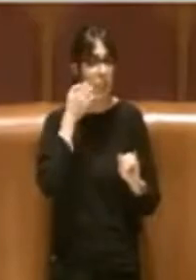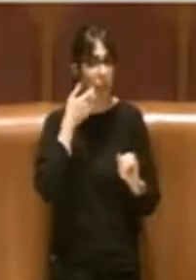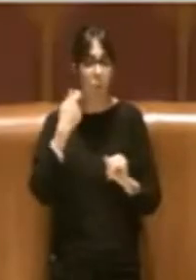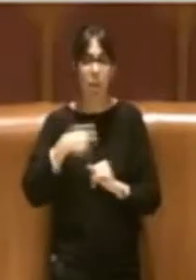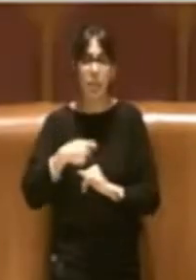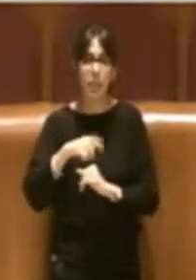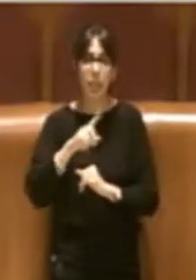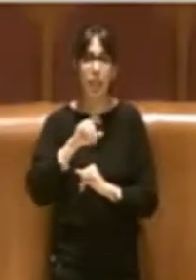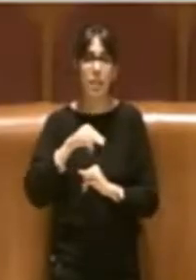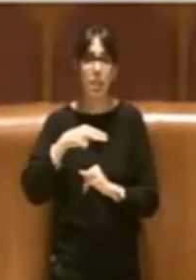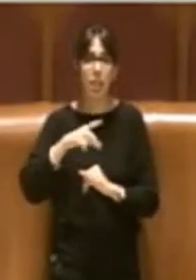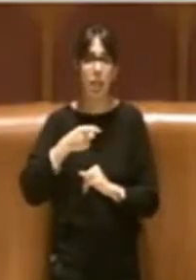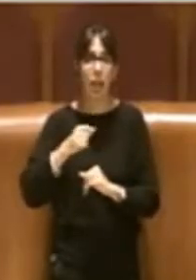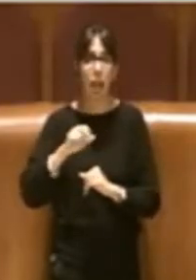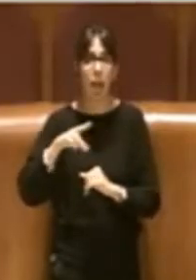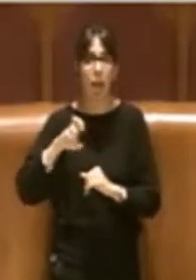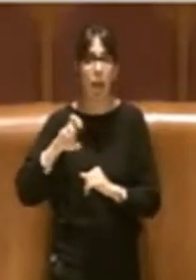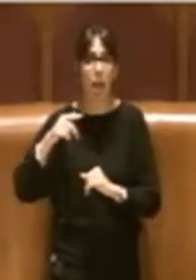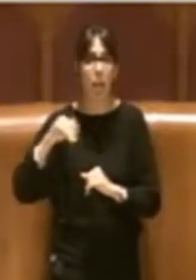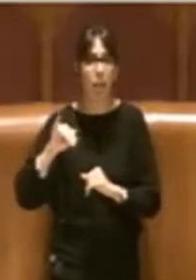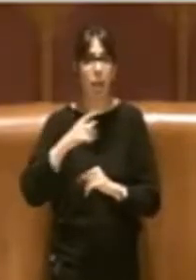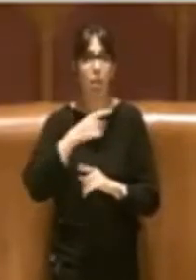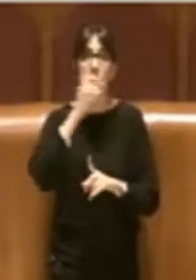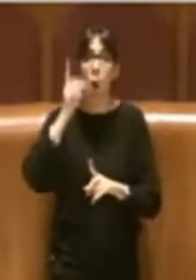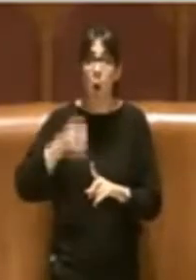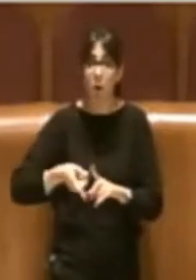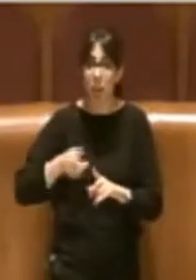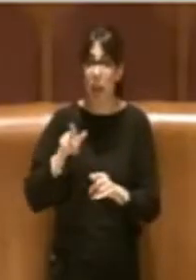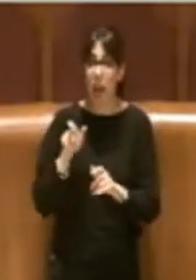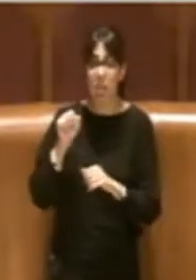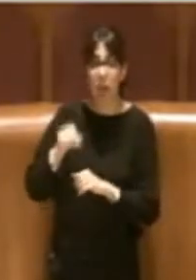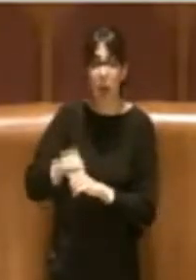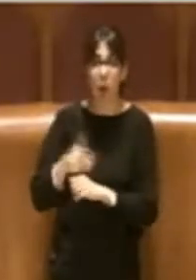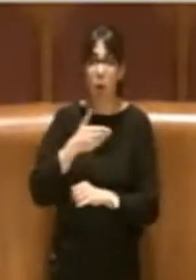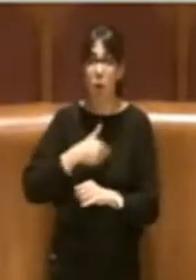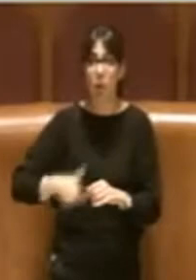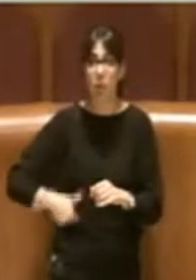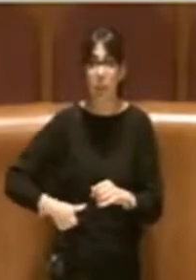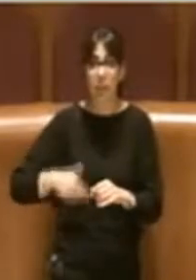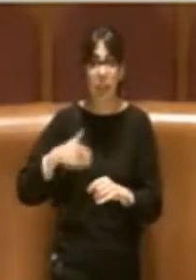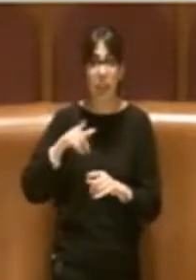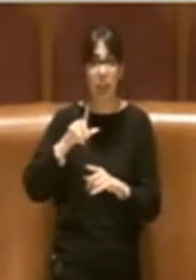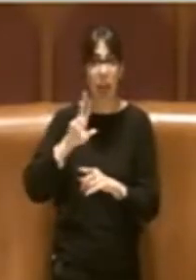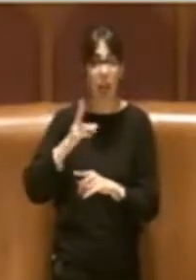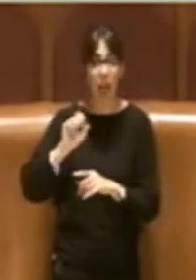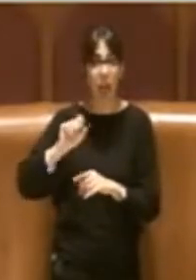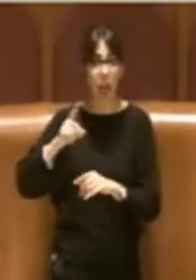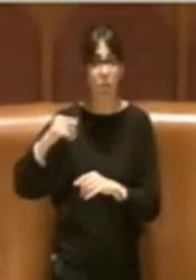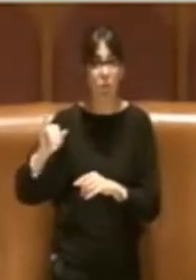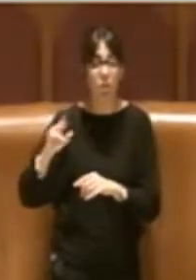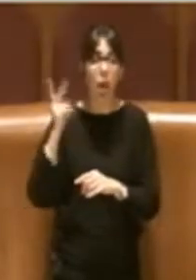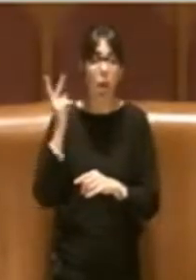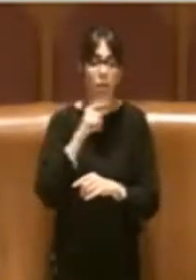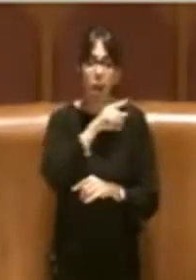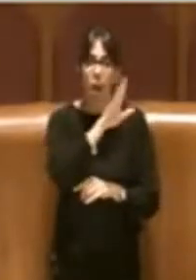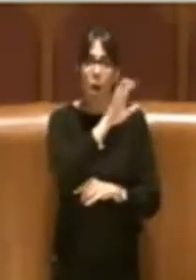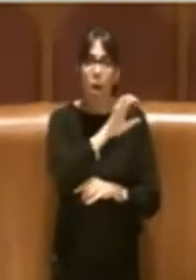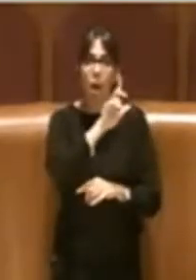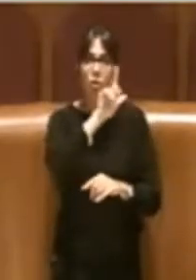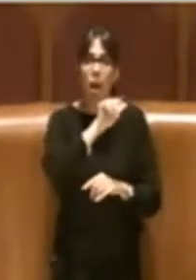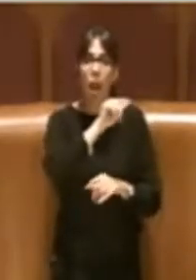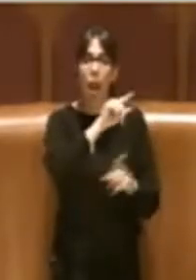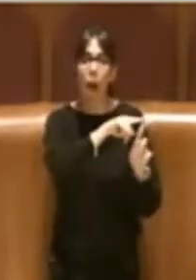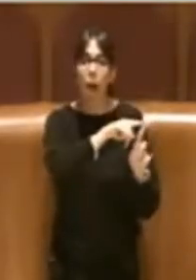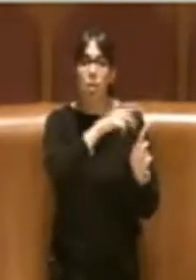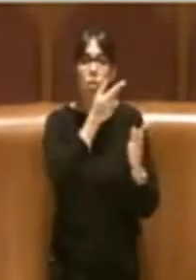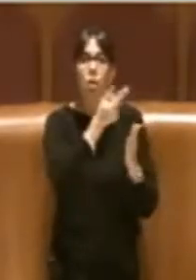a effettuare un'ordinanza nei confronti della Sindaca Raggi quando la Regione Lazio non ha di fatto un